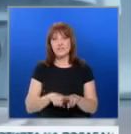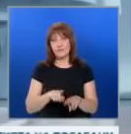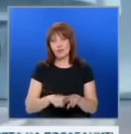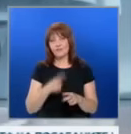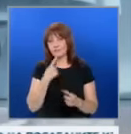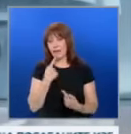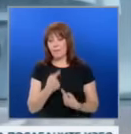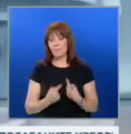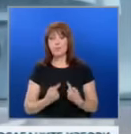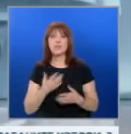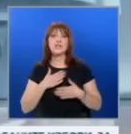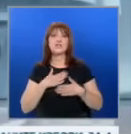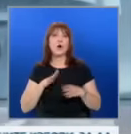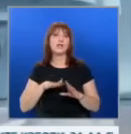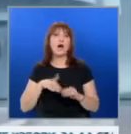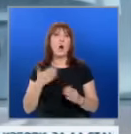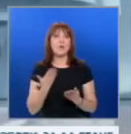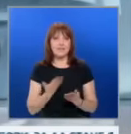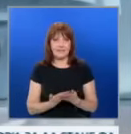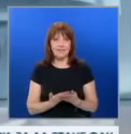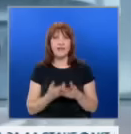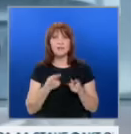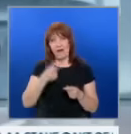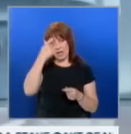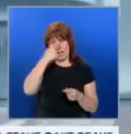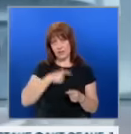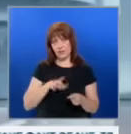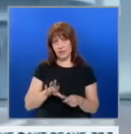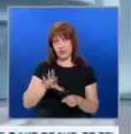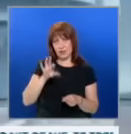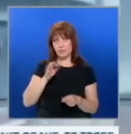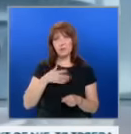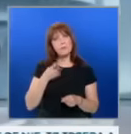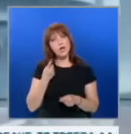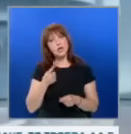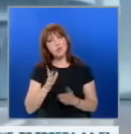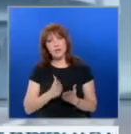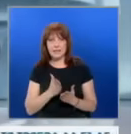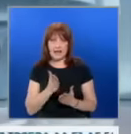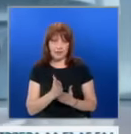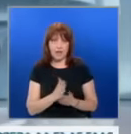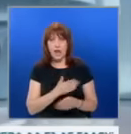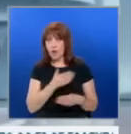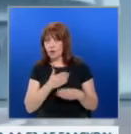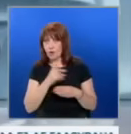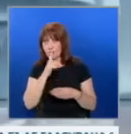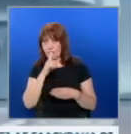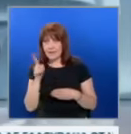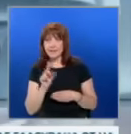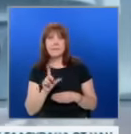своята оставка. Това обаче подчерта, че това е личен избор и има и други начини. Поне до момента